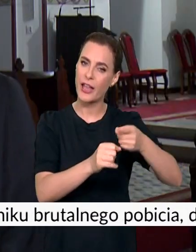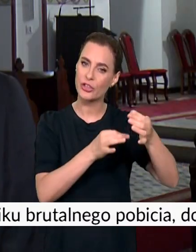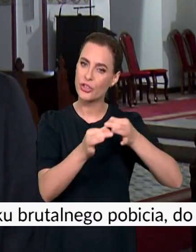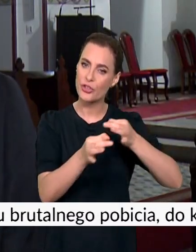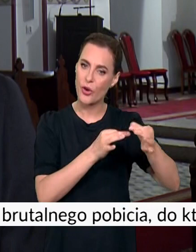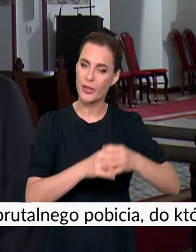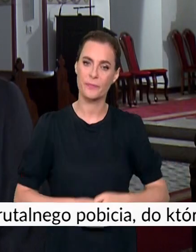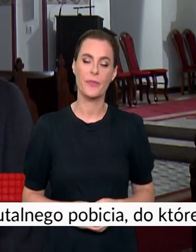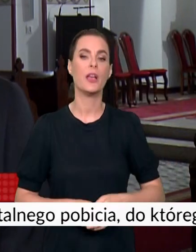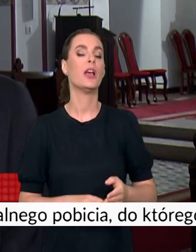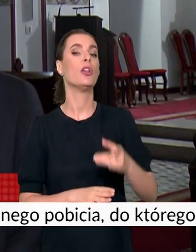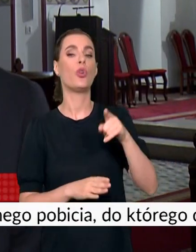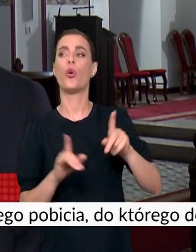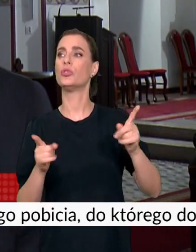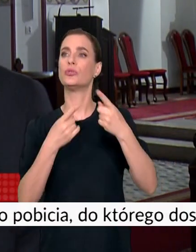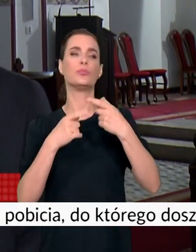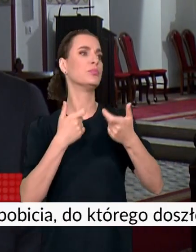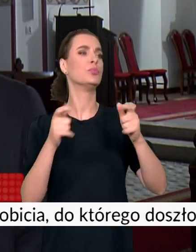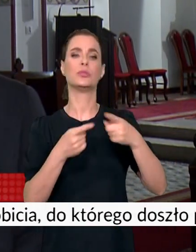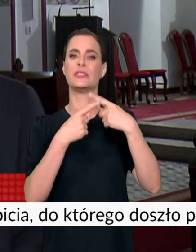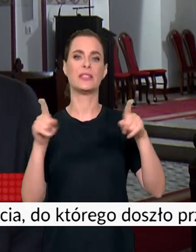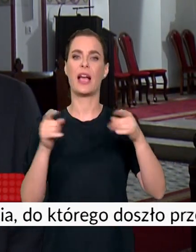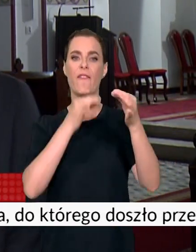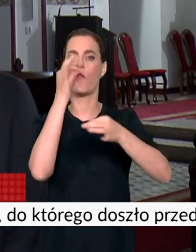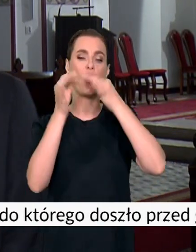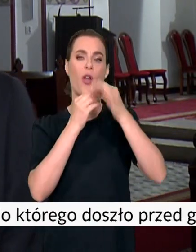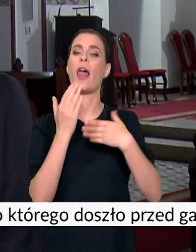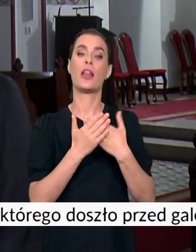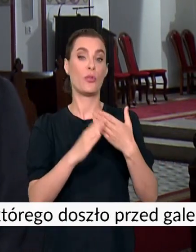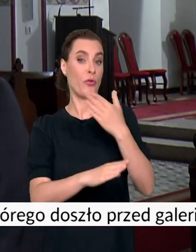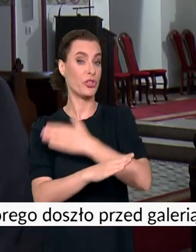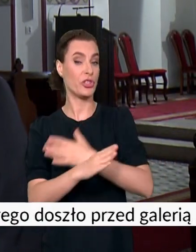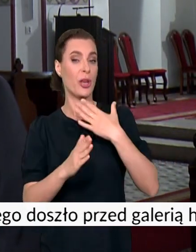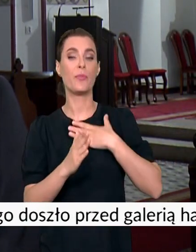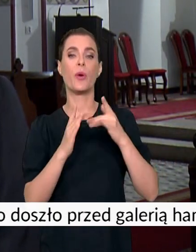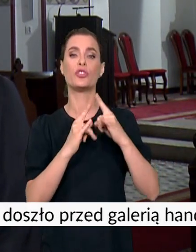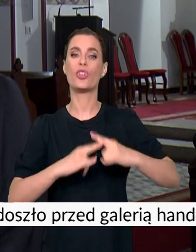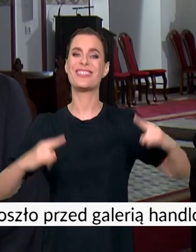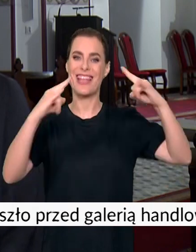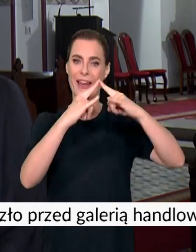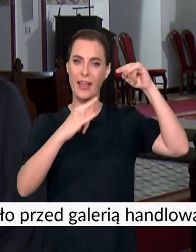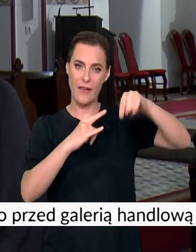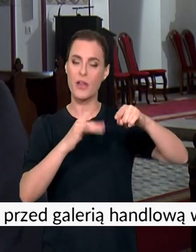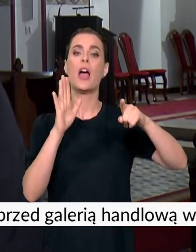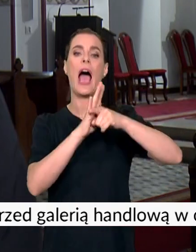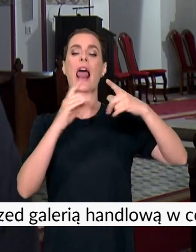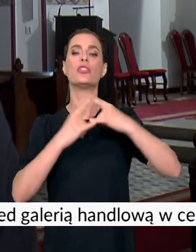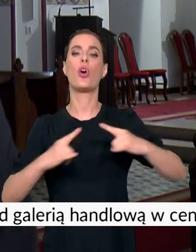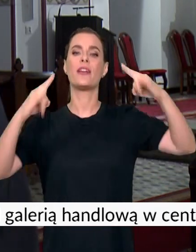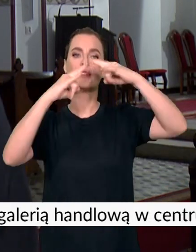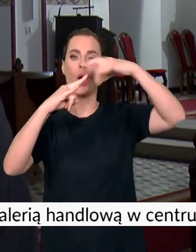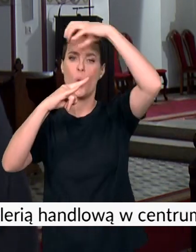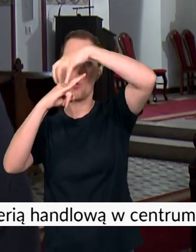Stworzony dla muzyki wokalnej, bo przecież to jest cerkiew. Co prawda zdjęto z hełmy z tej